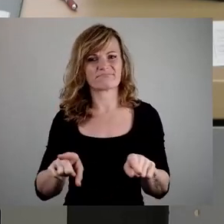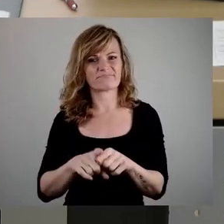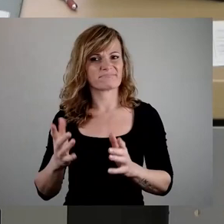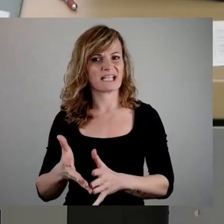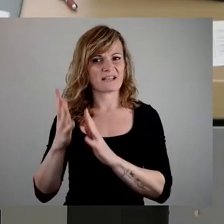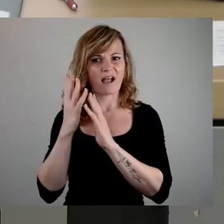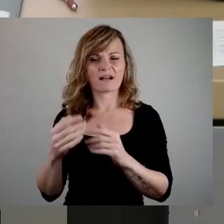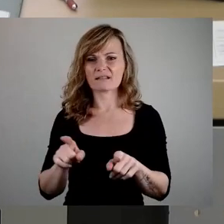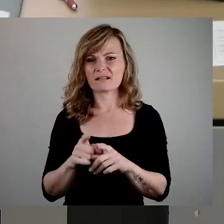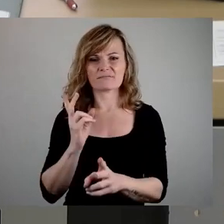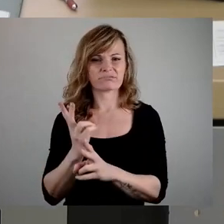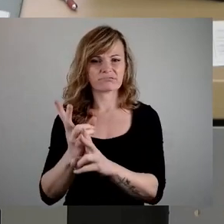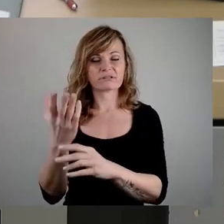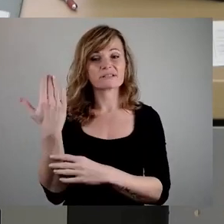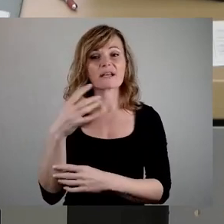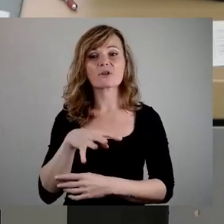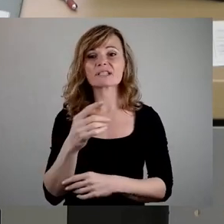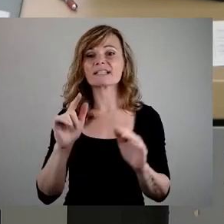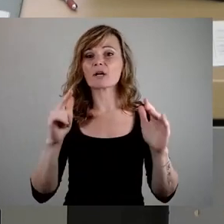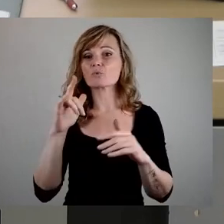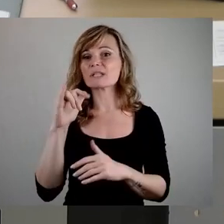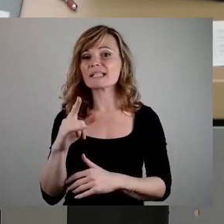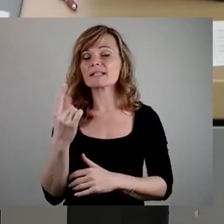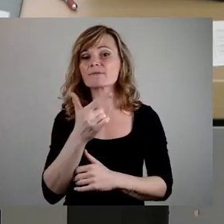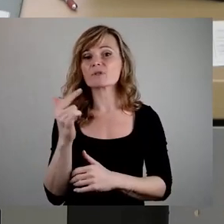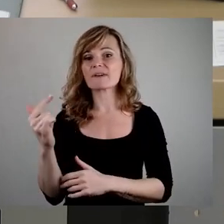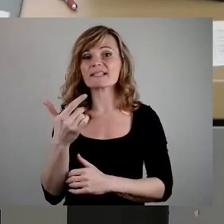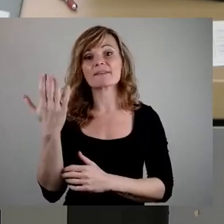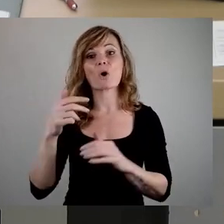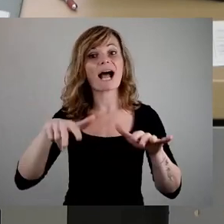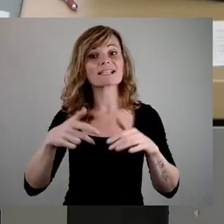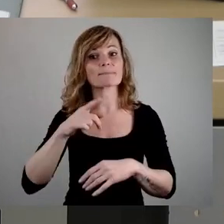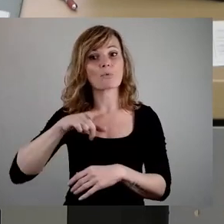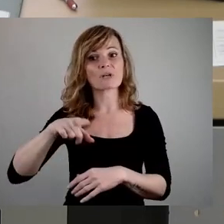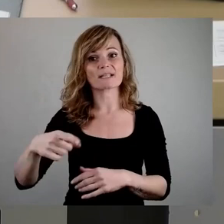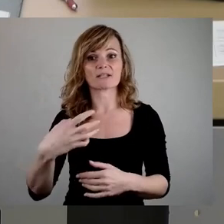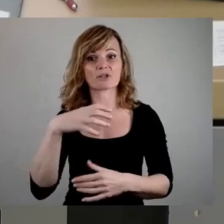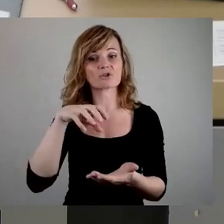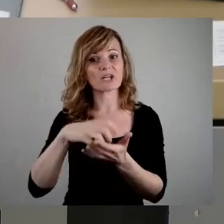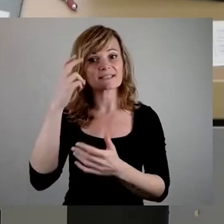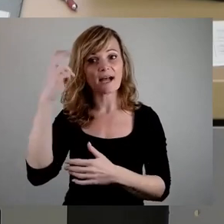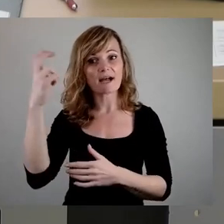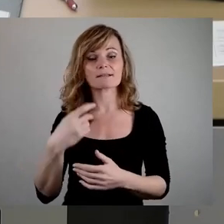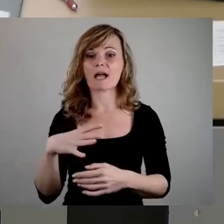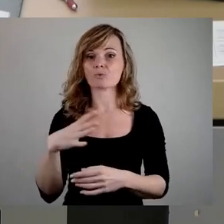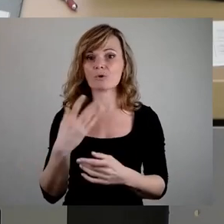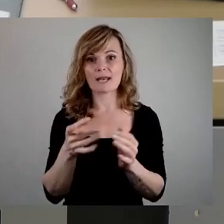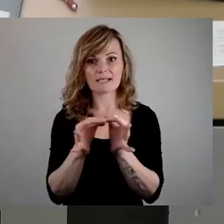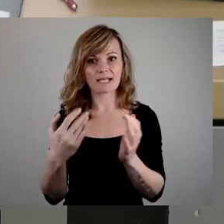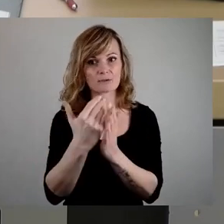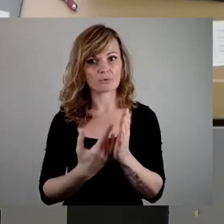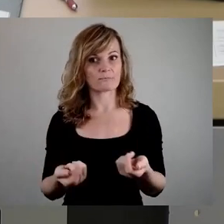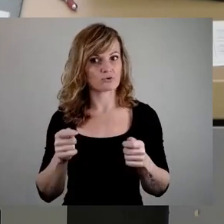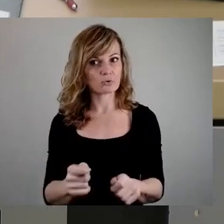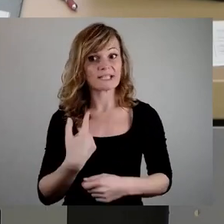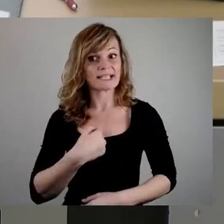Als am 14.07.2022, also vor 18 Monaten, der Stadtrat die aktuelle Satzung beschlossen hat, habe ich gesagt,